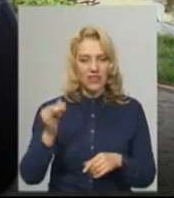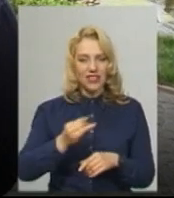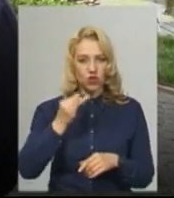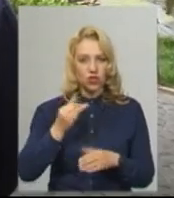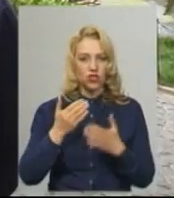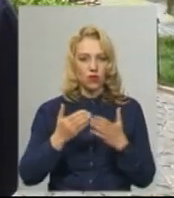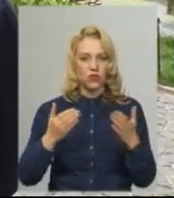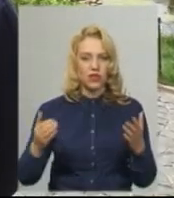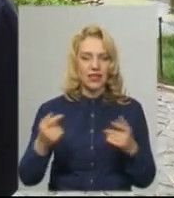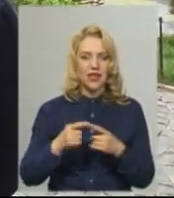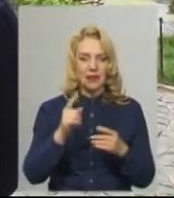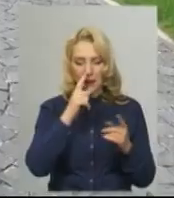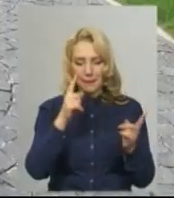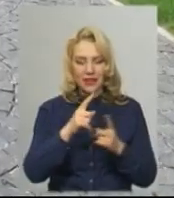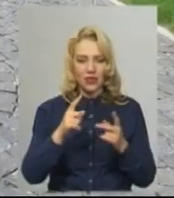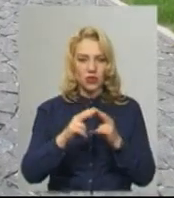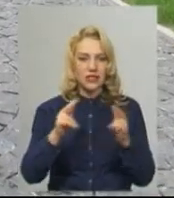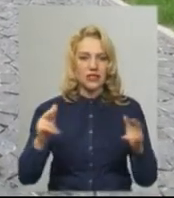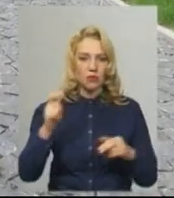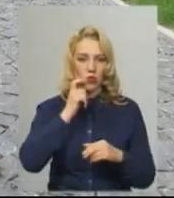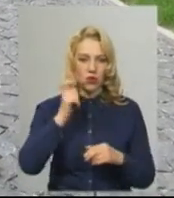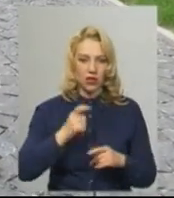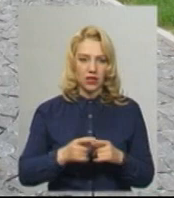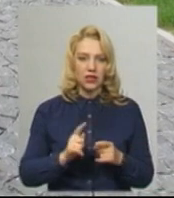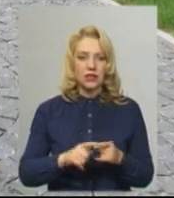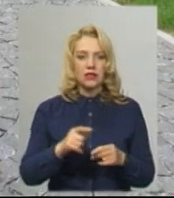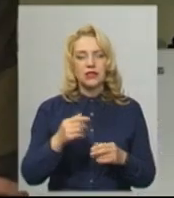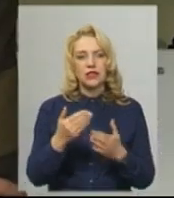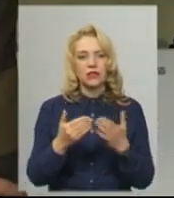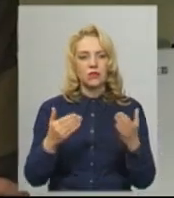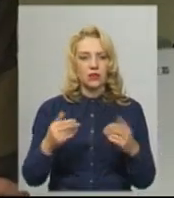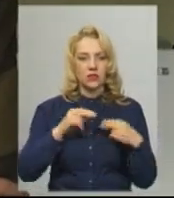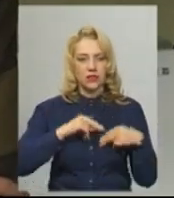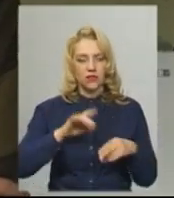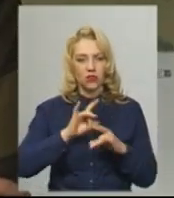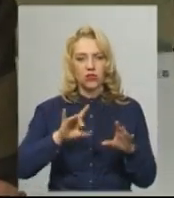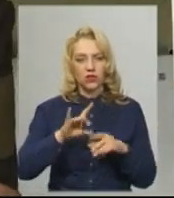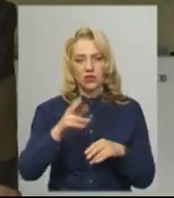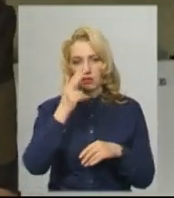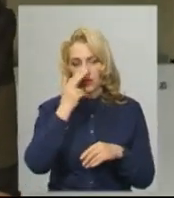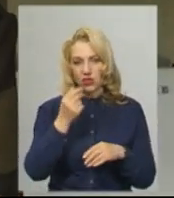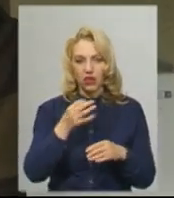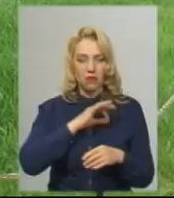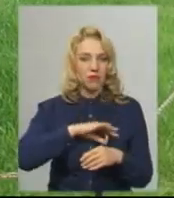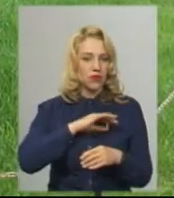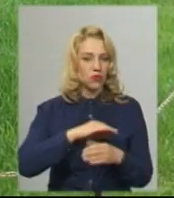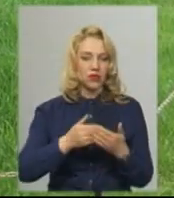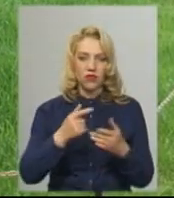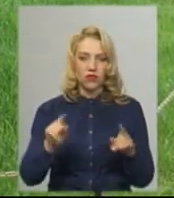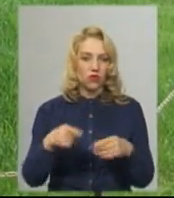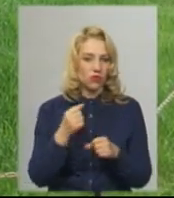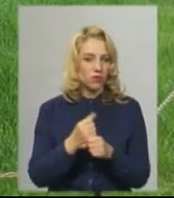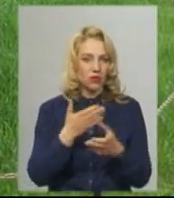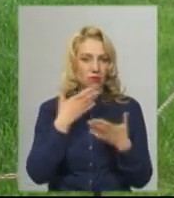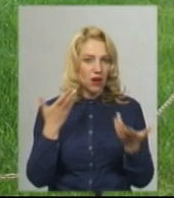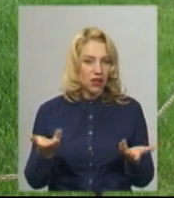музей мініатюр «Замки України». Працівник музею мініатюр «Замки України» Олег каже, звичних прибутків після відновлення роботи заклад